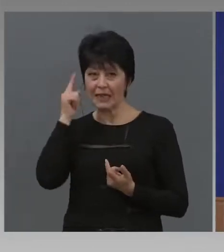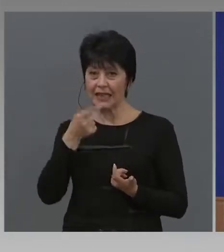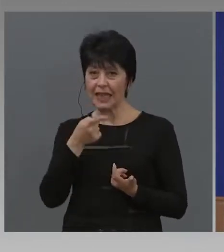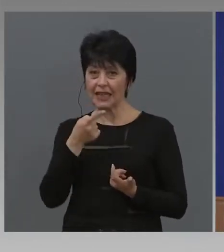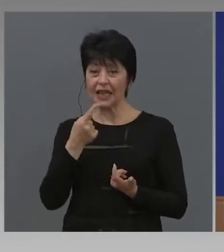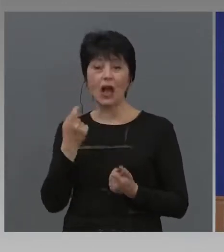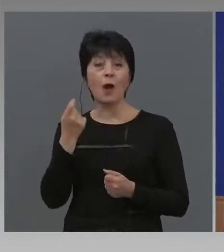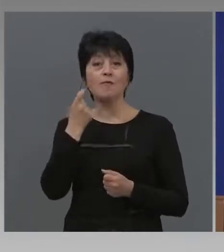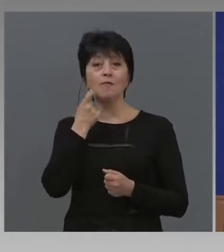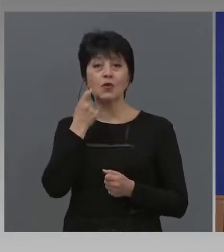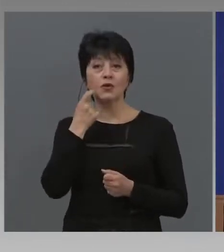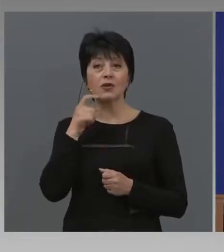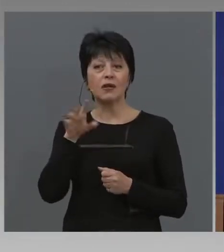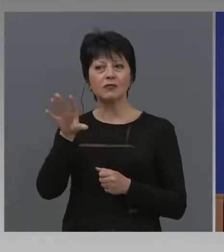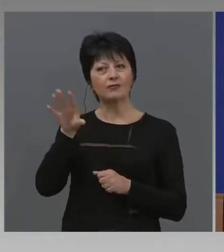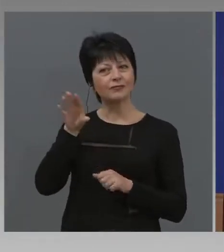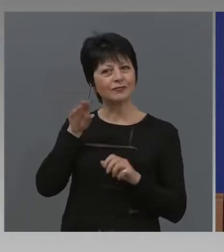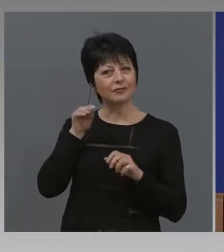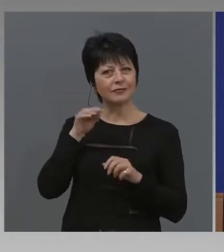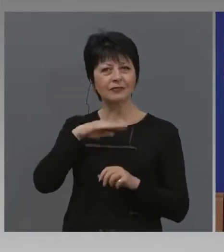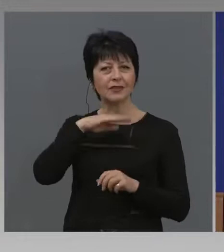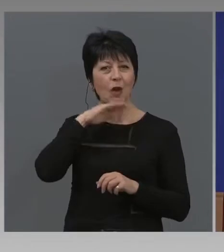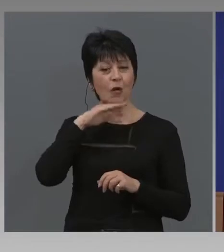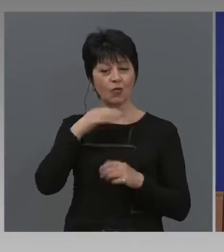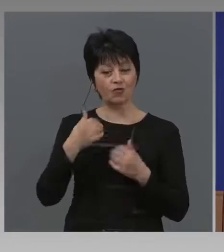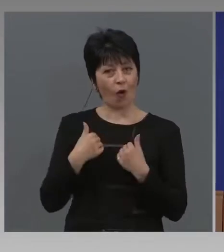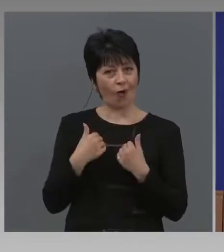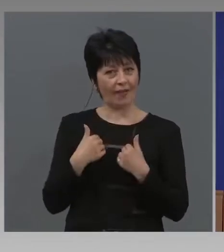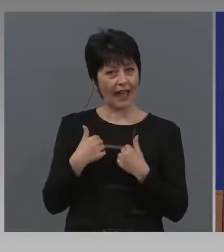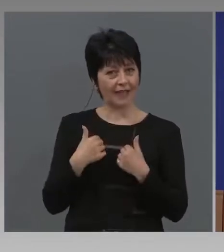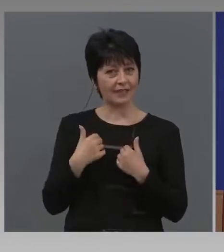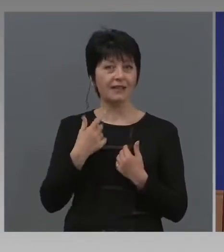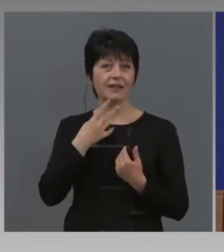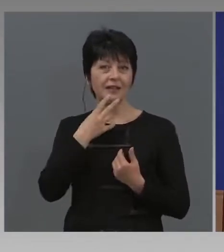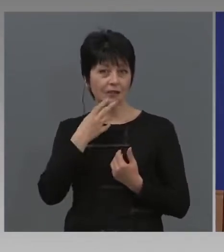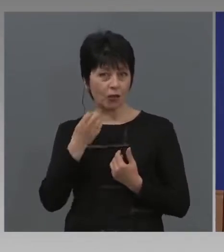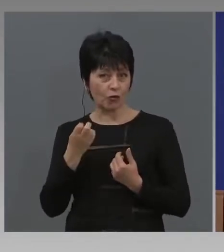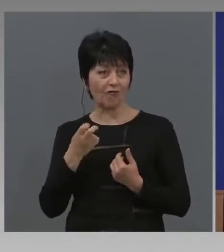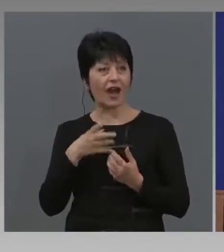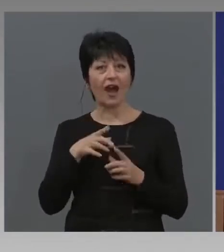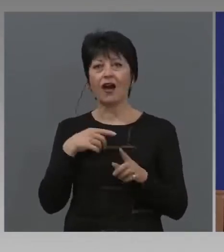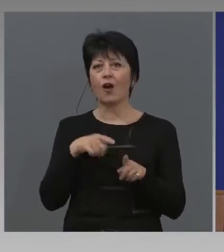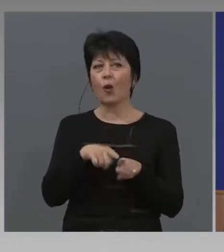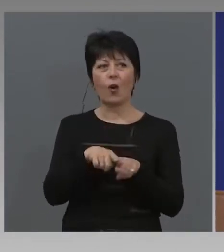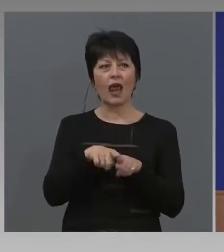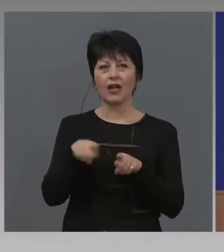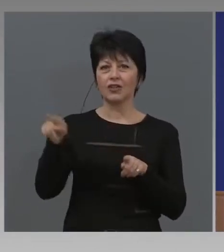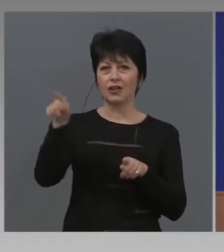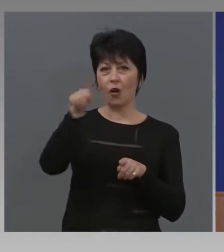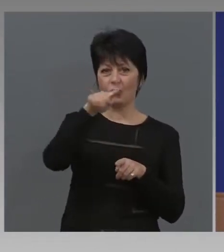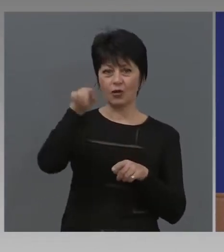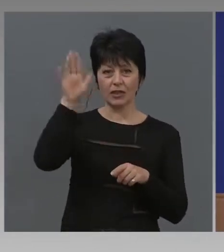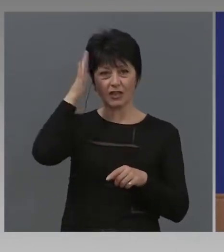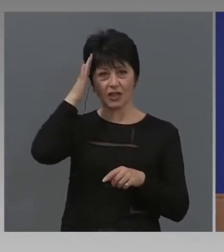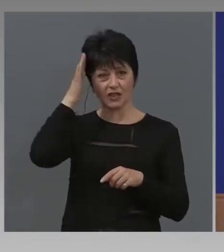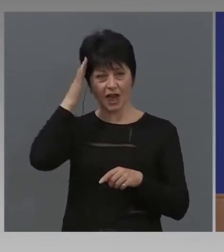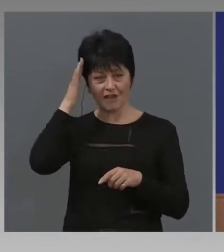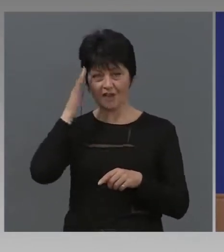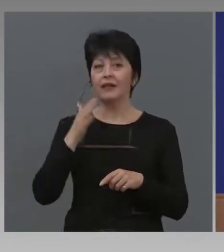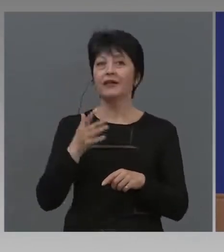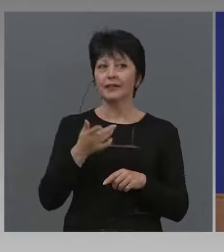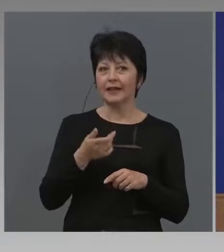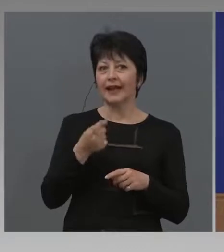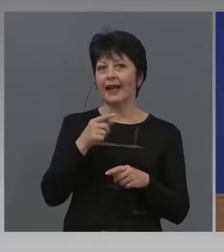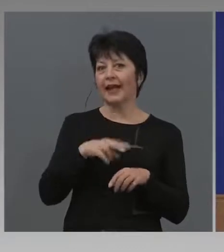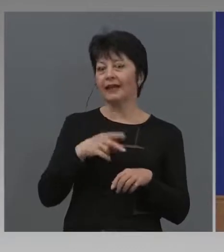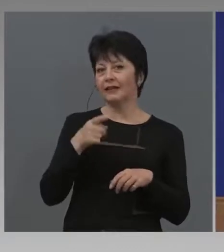се получи от нас. И затова колежката от Дания и други казаха, дайте сега ние да си върнем и да си направим